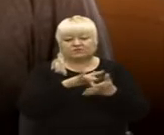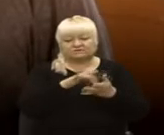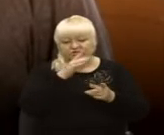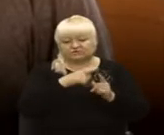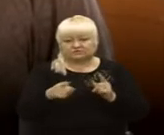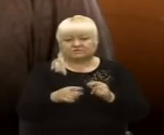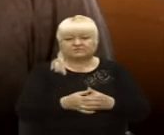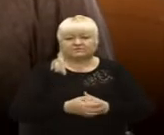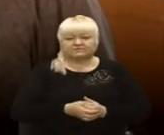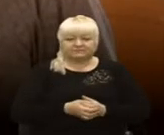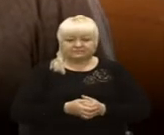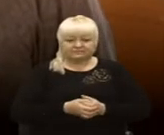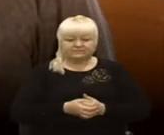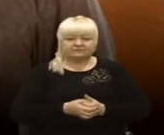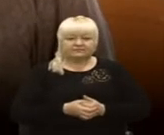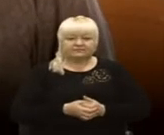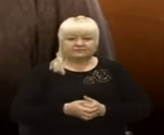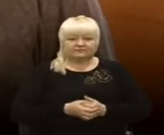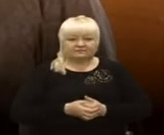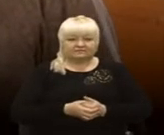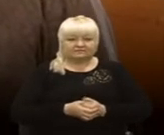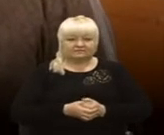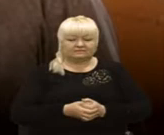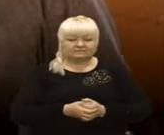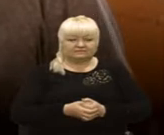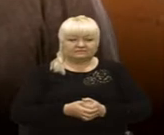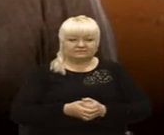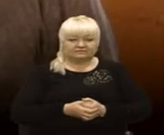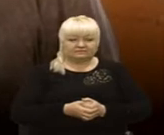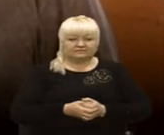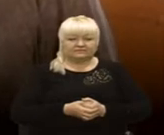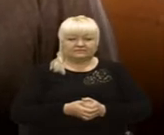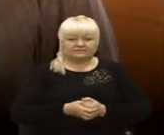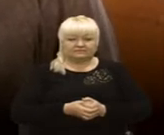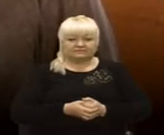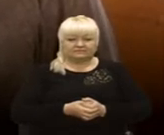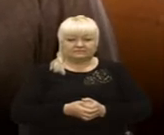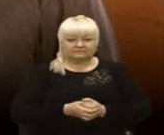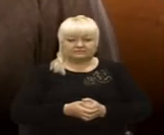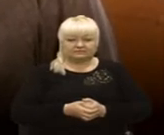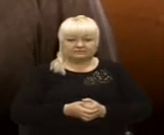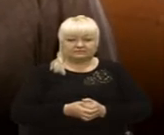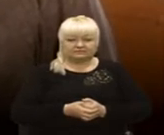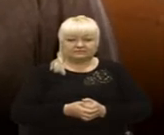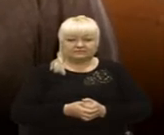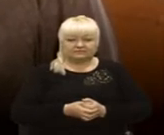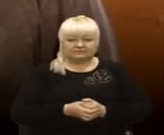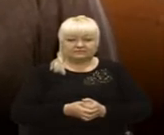наповнювалася тільки з туристичною, як туристичним податком. Це є